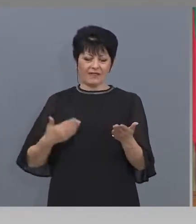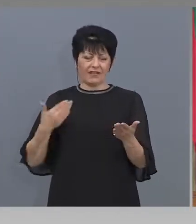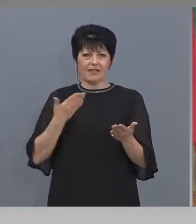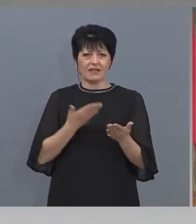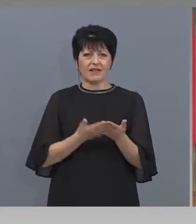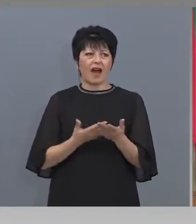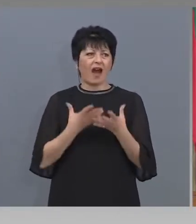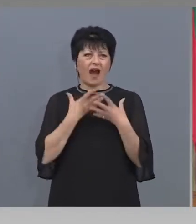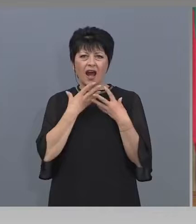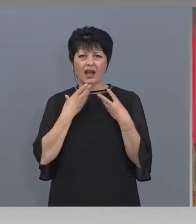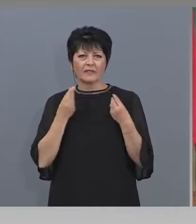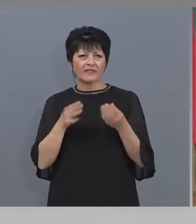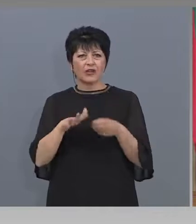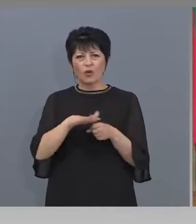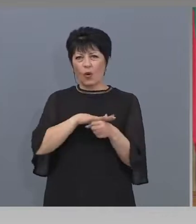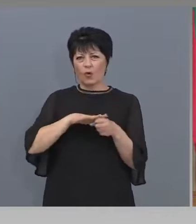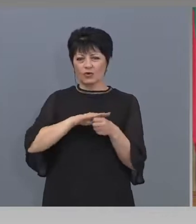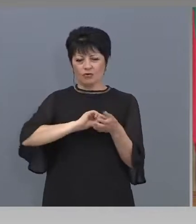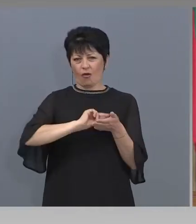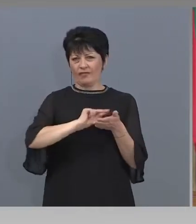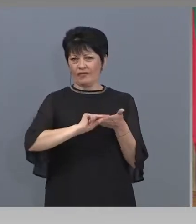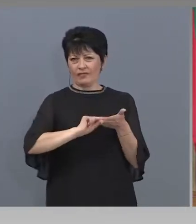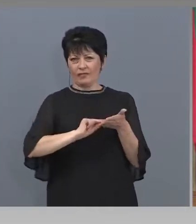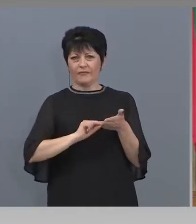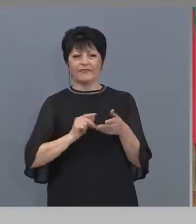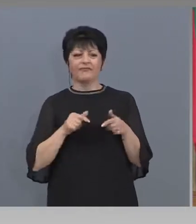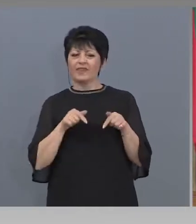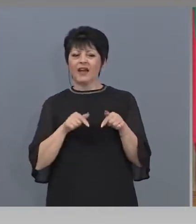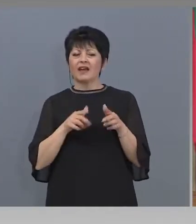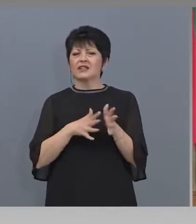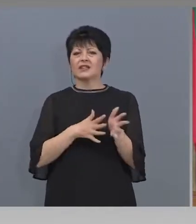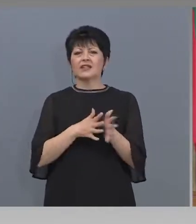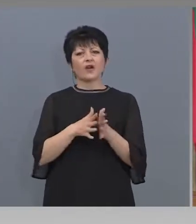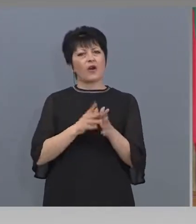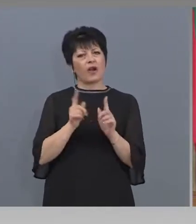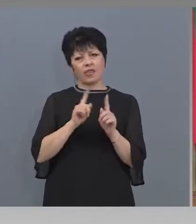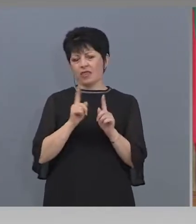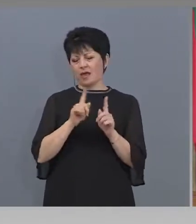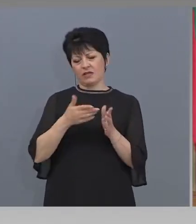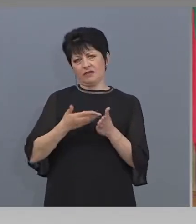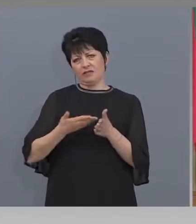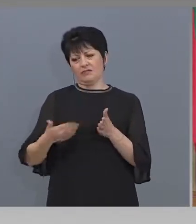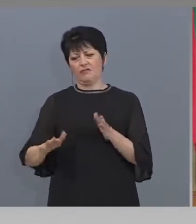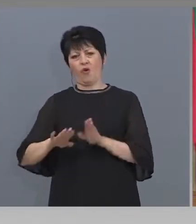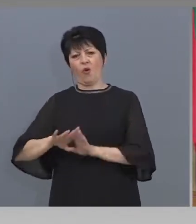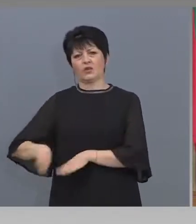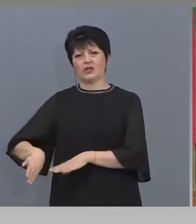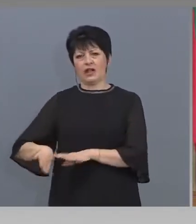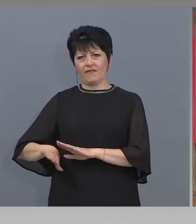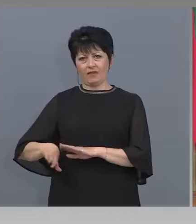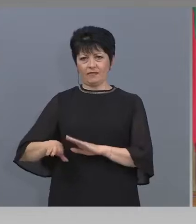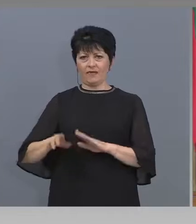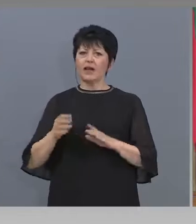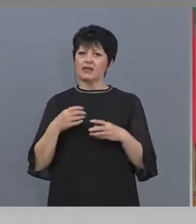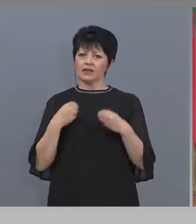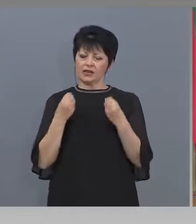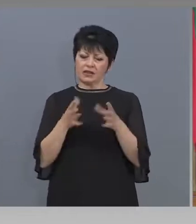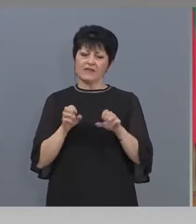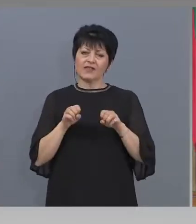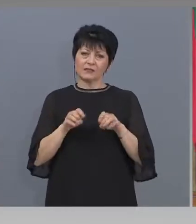основни неща, атрибути. Няма тези хора да ги да ги изоставим. Ще им дадем възможност да допълнат своите документи.